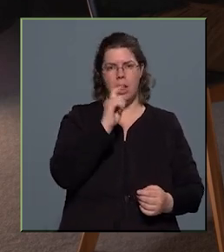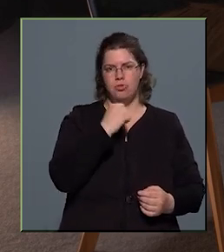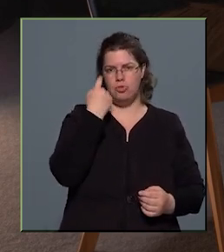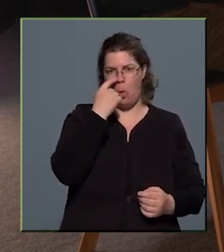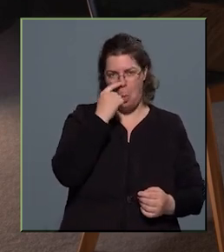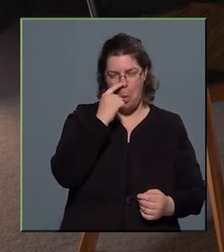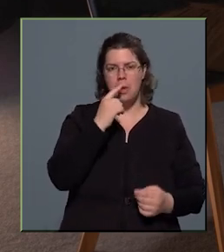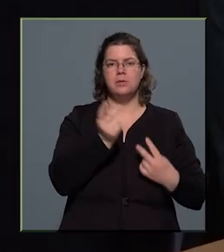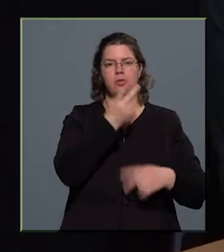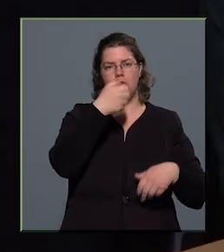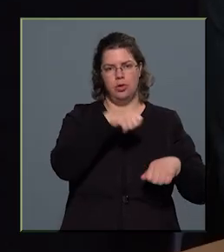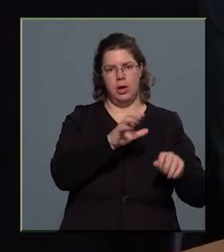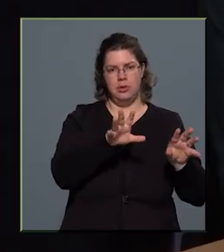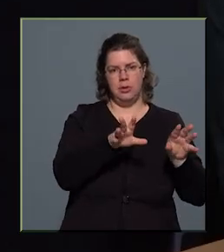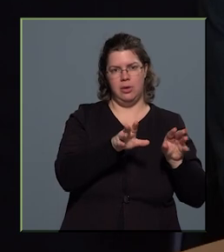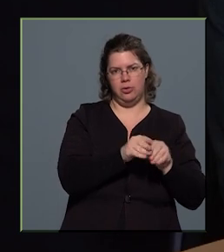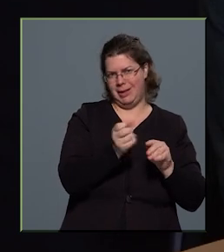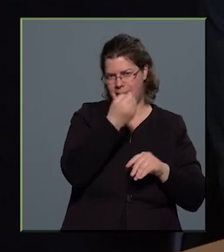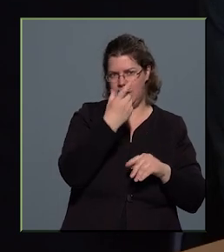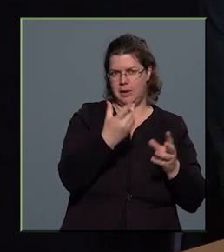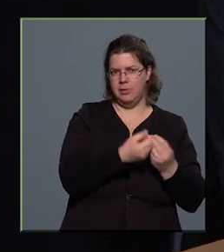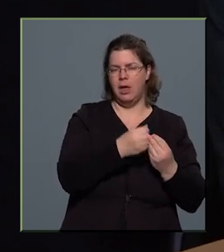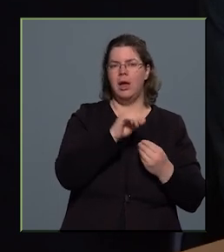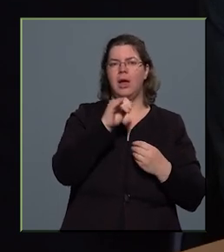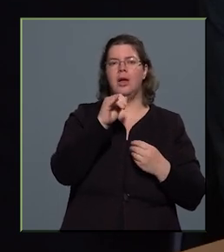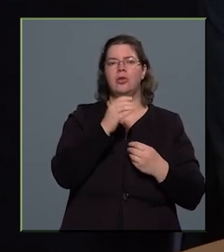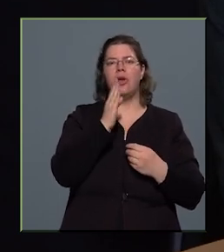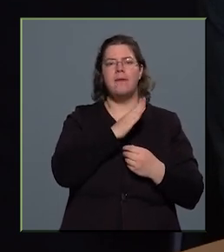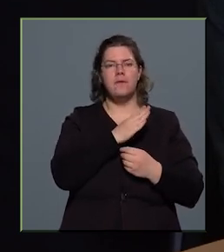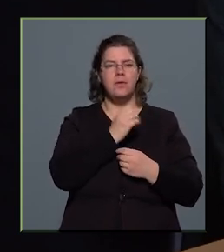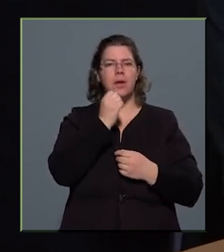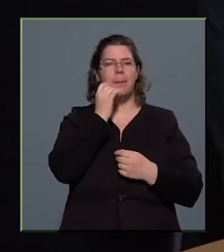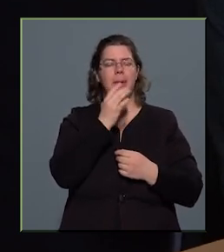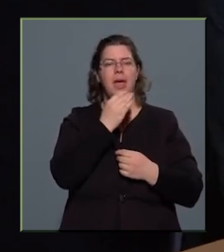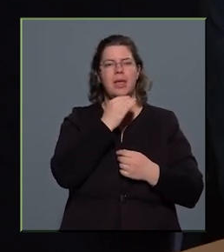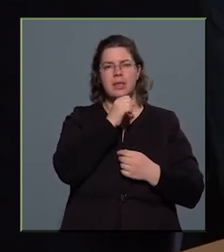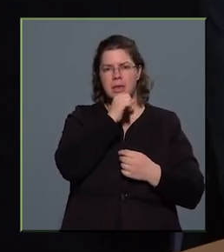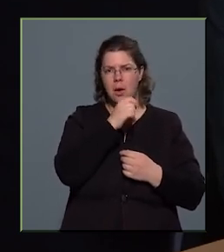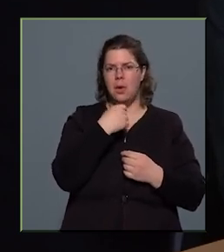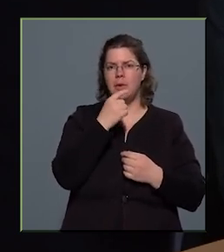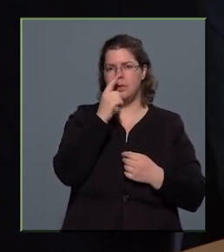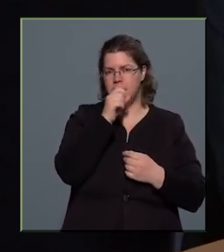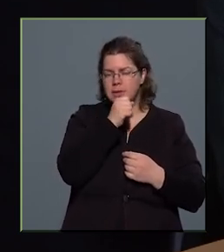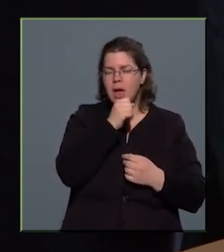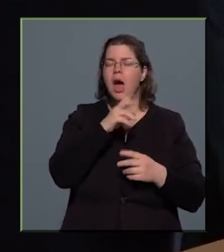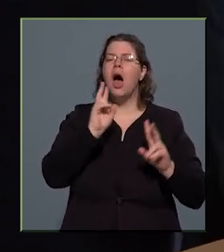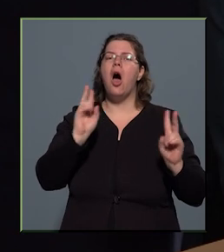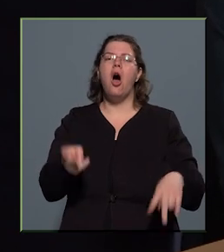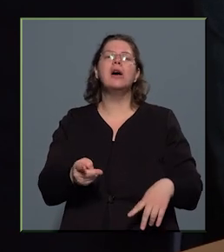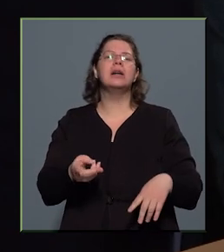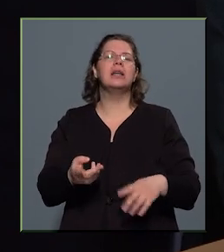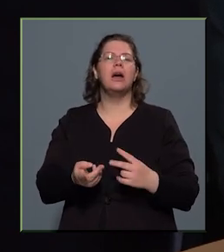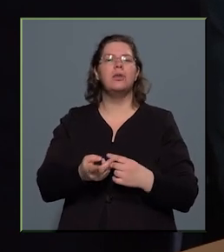tulajdonosával és kitalálójával Jeff Bezos-szal, aki szintén az űrkutatás felé